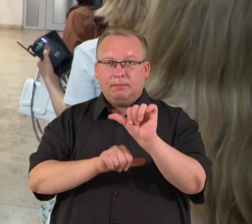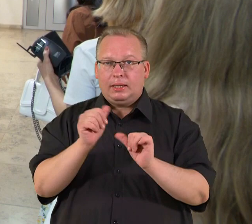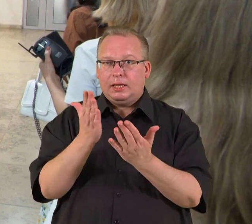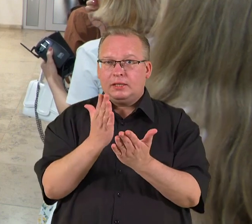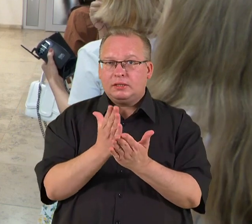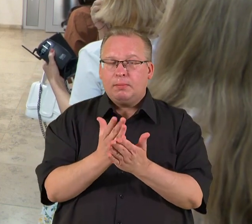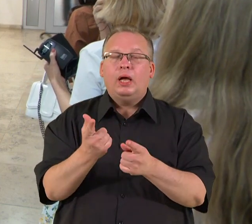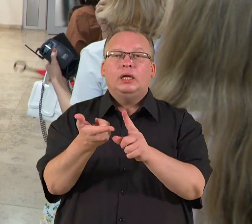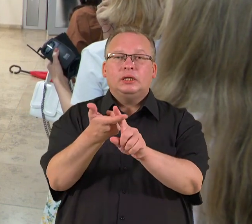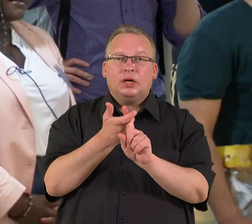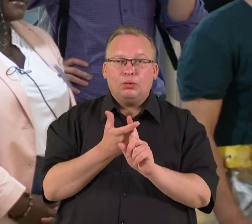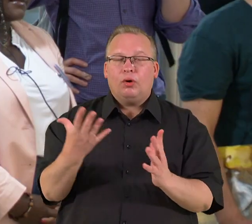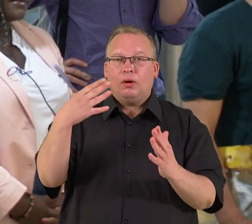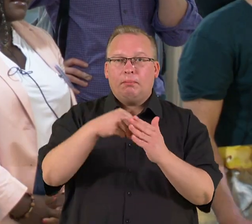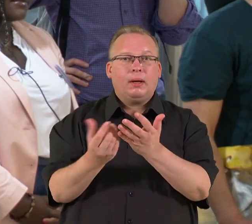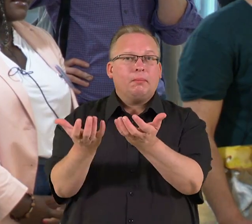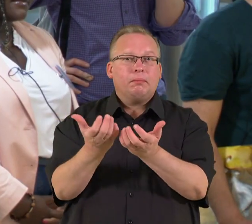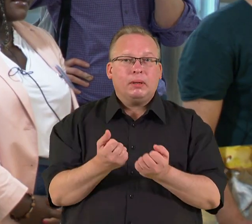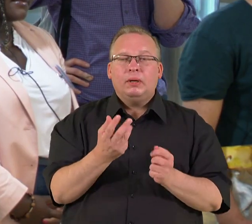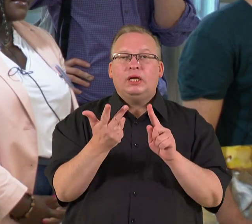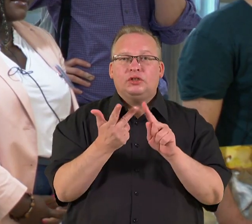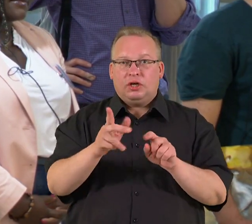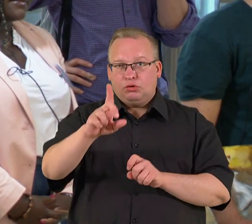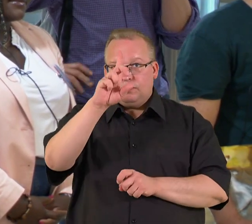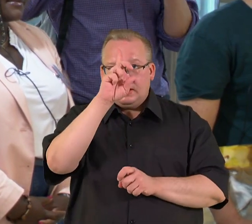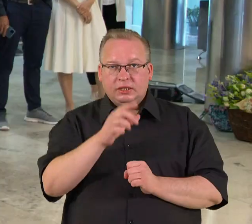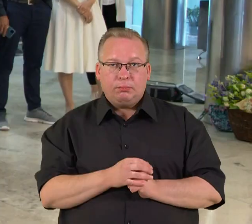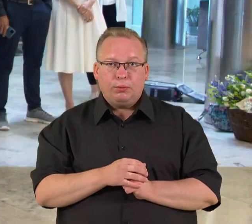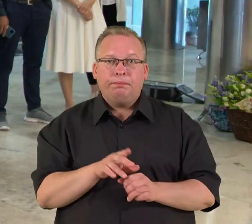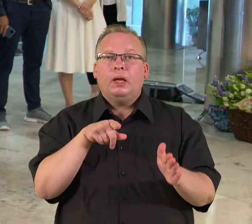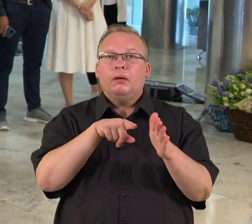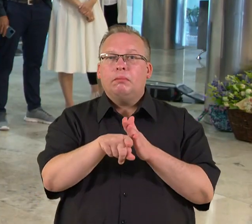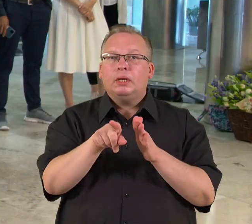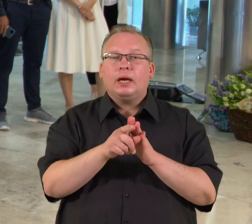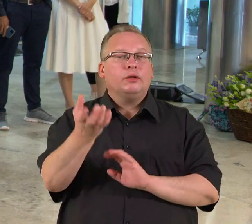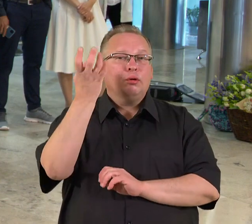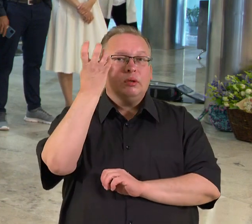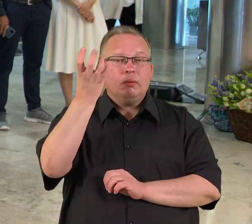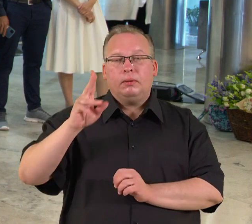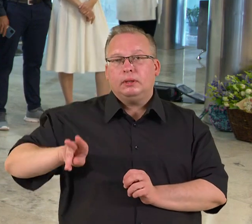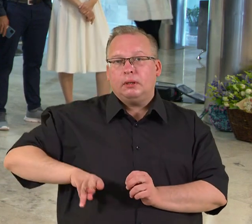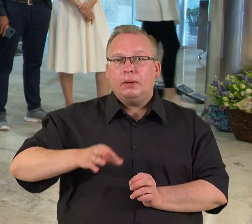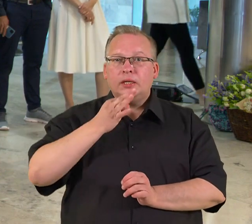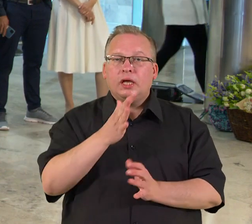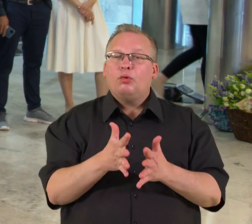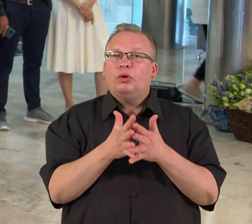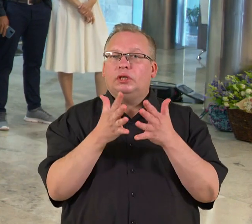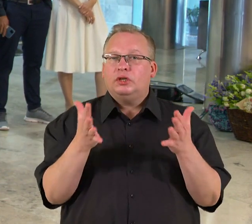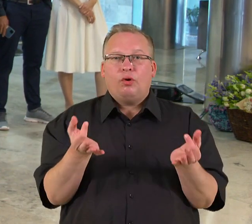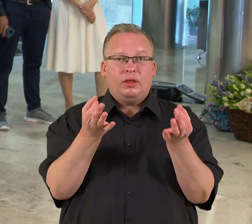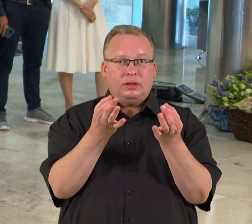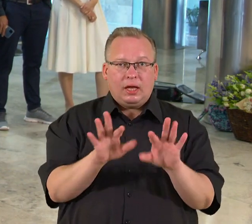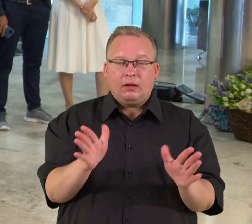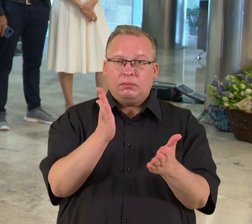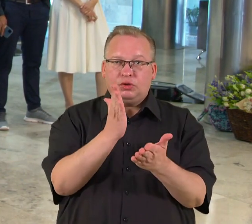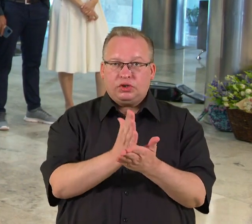traukos ir prieglapščio šalimi žmonėms iš trečiųjų šalių. Migracijos departamento direktorė sako, kad didžioji dalis nelegaliai